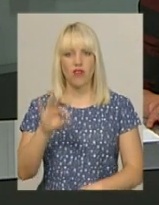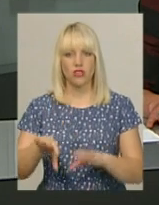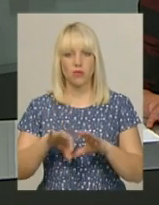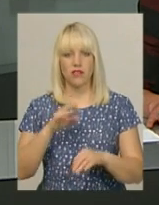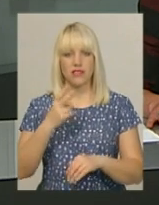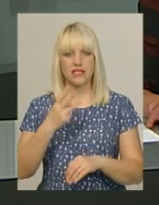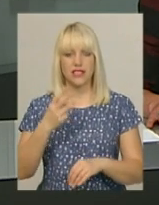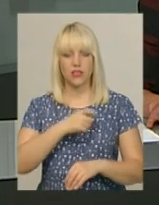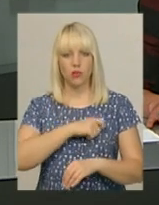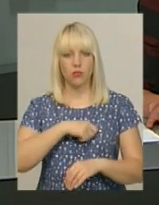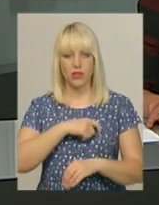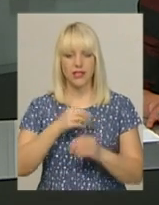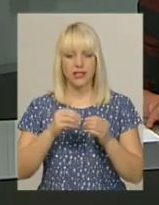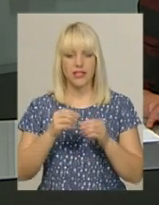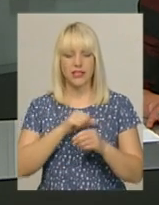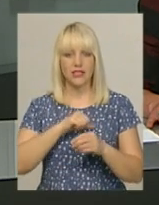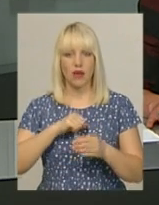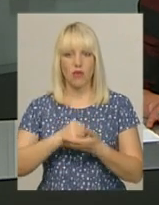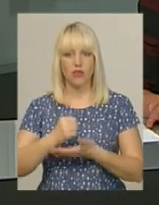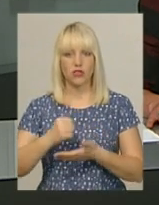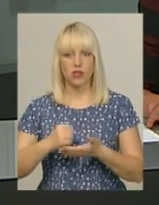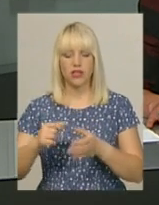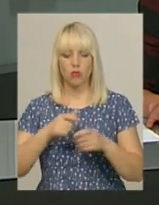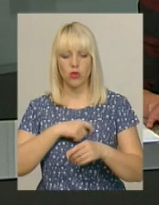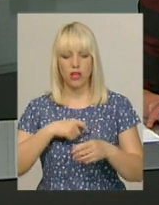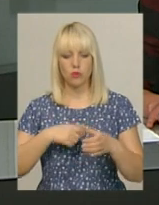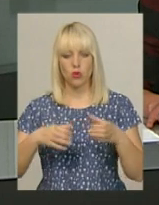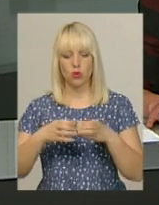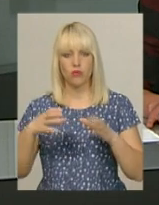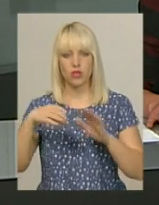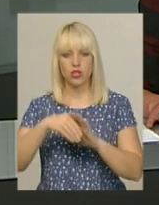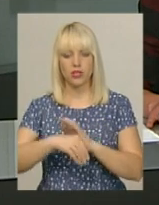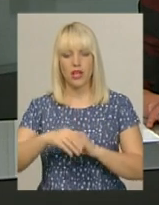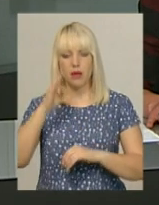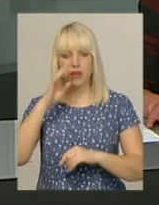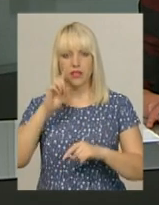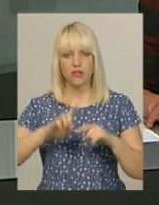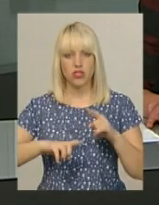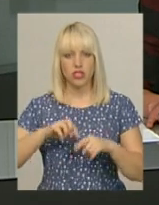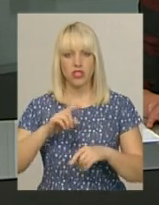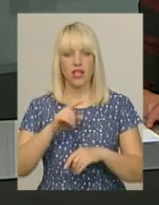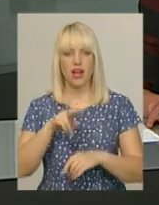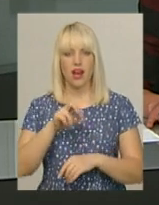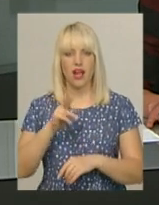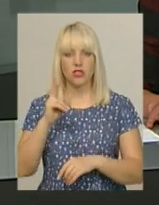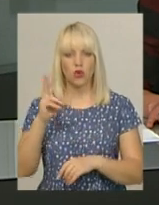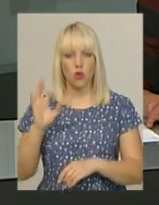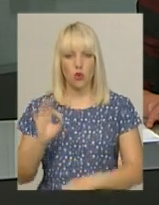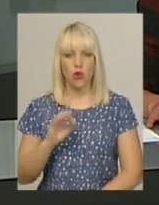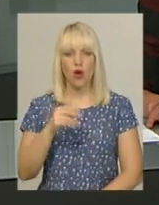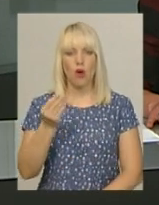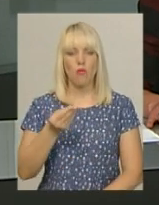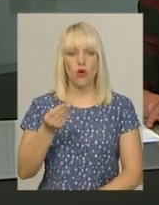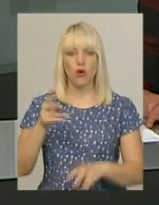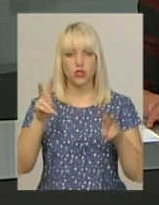самовисуванців. До депутатського корпусу також увійшли представники від Батьківщини радикальної партії Олега Ляшка та блоку Петра